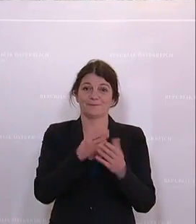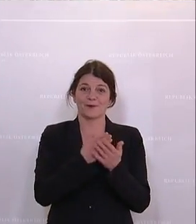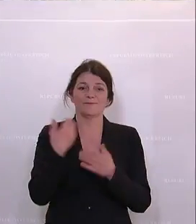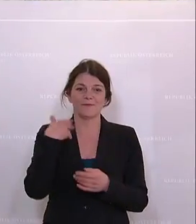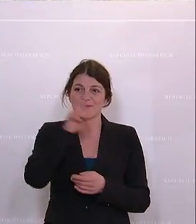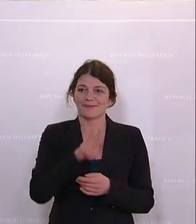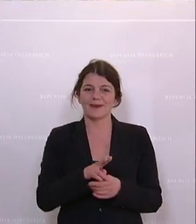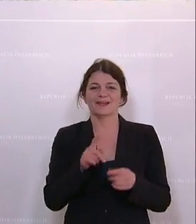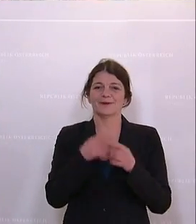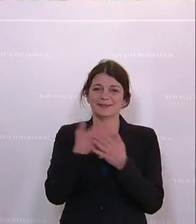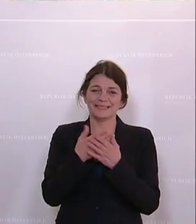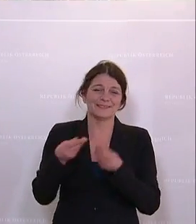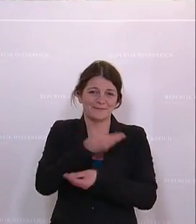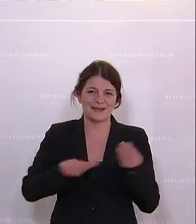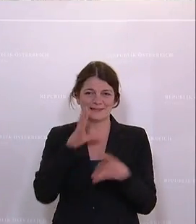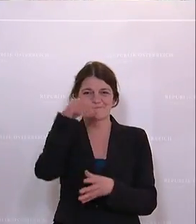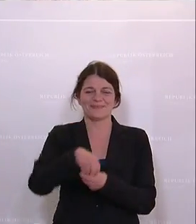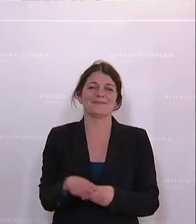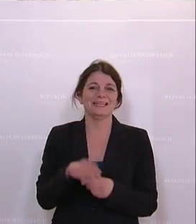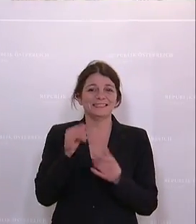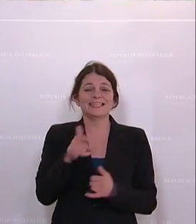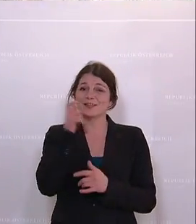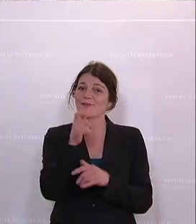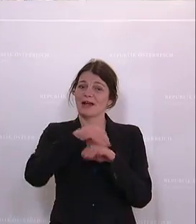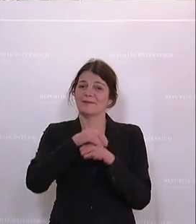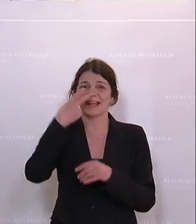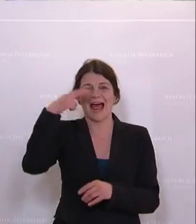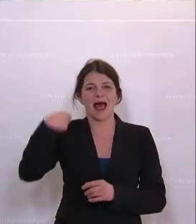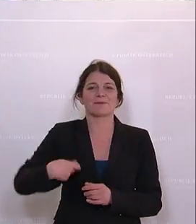Morgen bereits ein Anreiz- und Belohnungspaket zur Steigerung der Impfquote präsentiert.